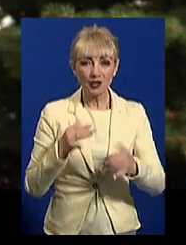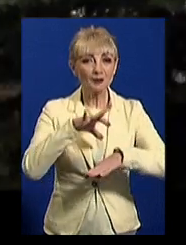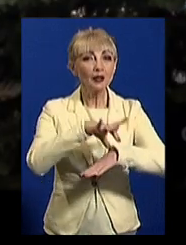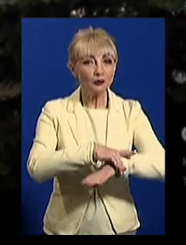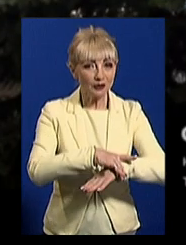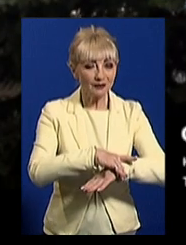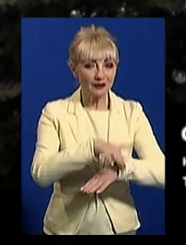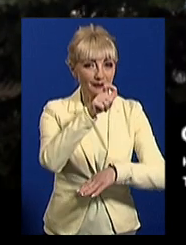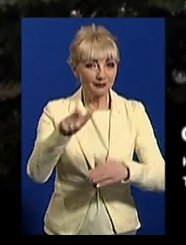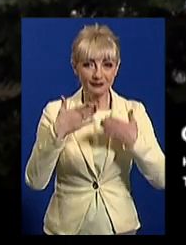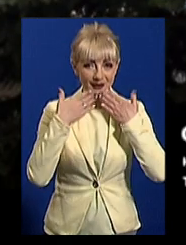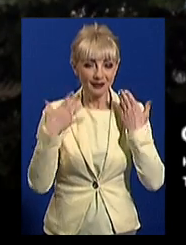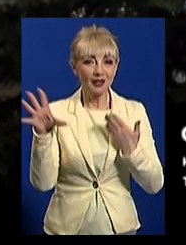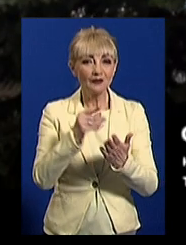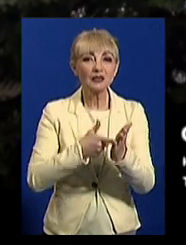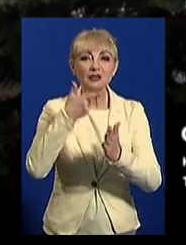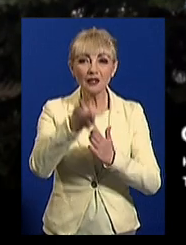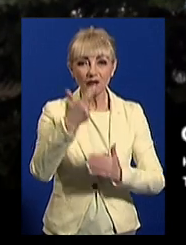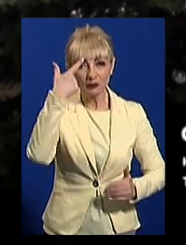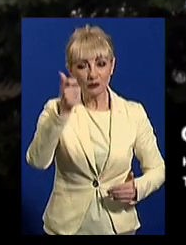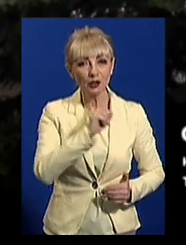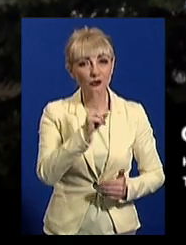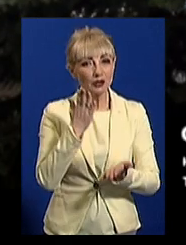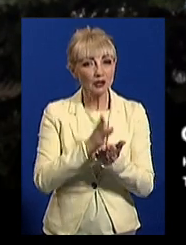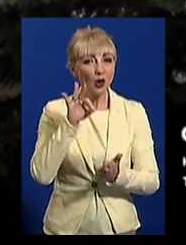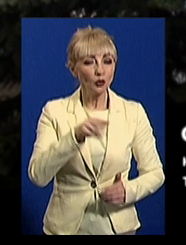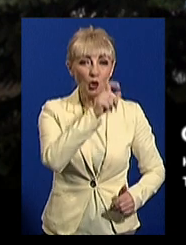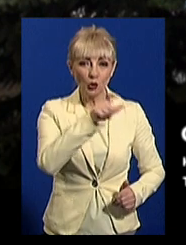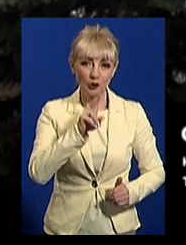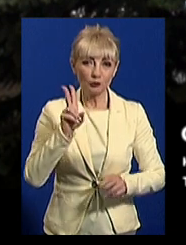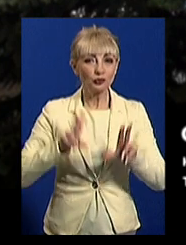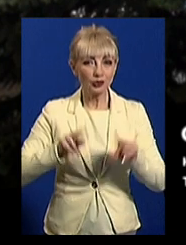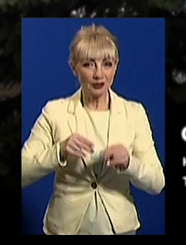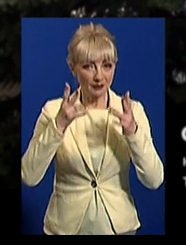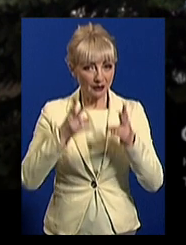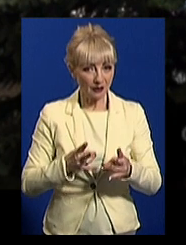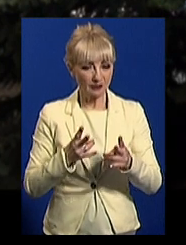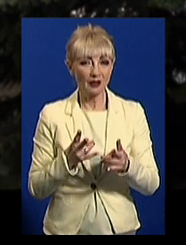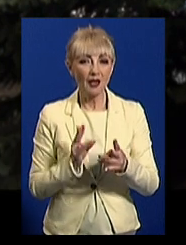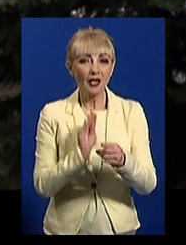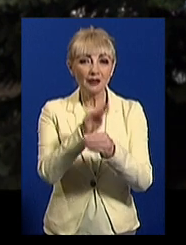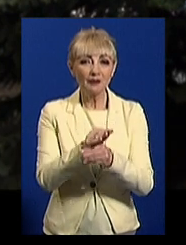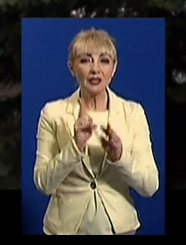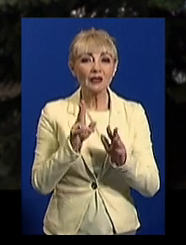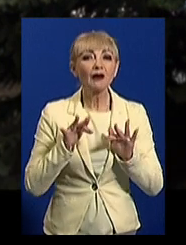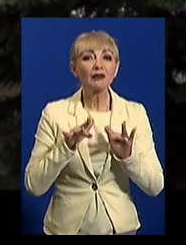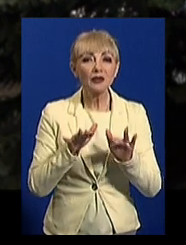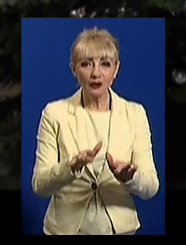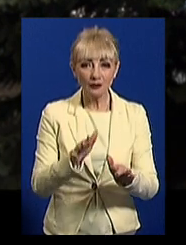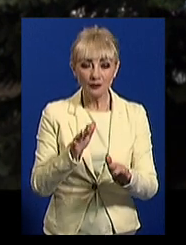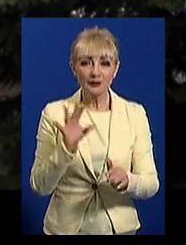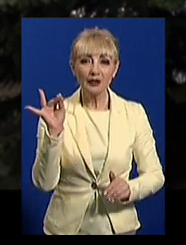немає. Усі заяви та повідомлення, які надходять від осіб, які вважають себе потерпелими, залучаються до матеріалів кримінального провадження.